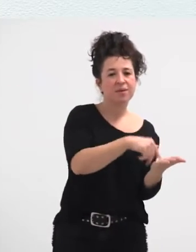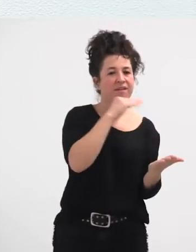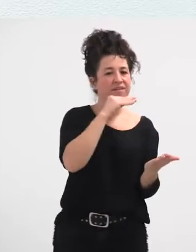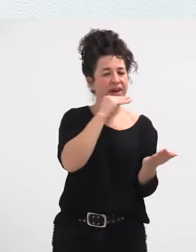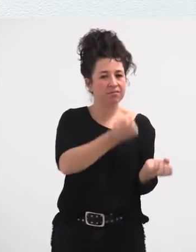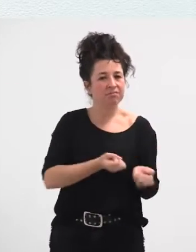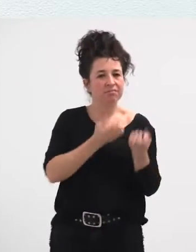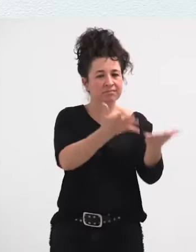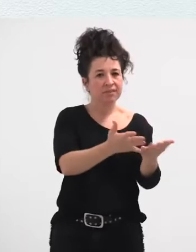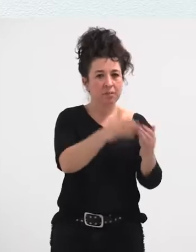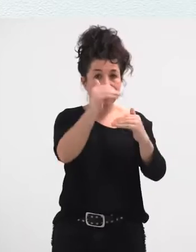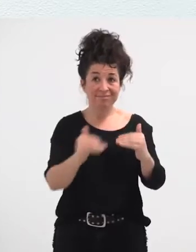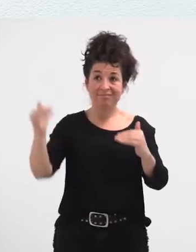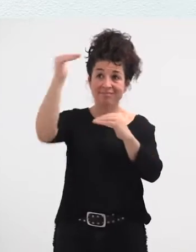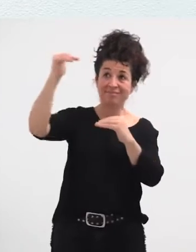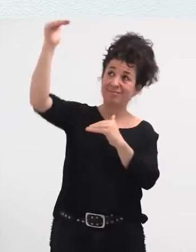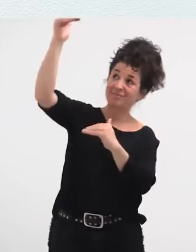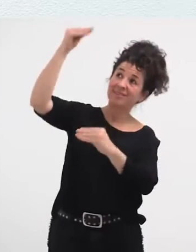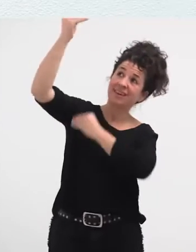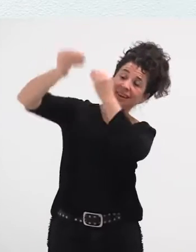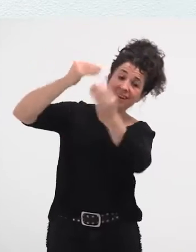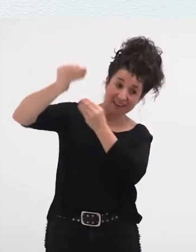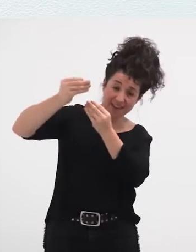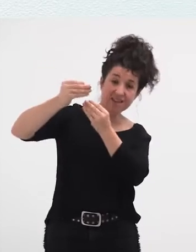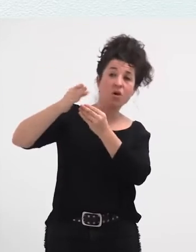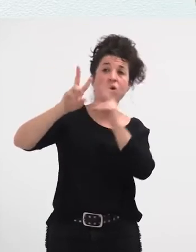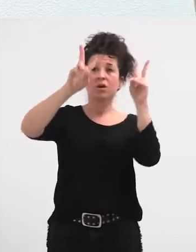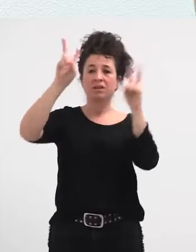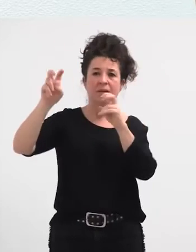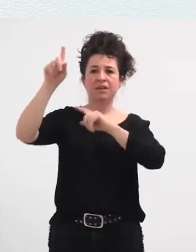goitik zerre egiten dan, eta nola bideratzen diran auziak,